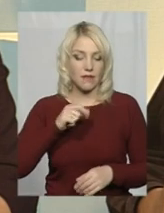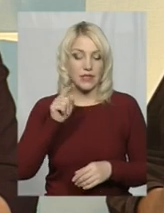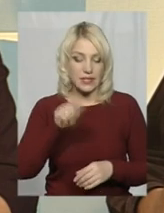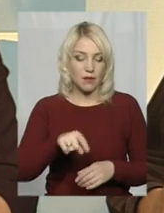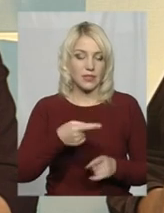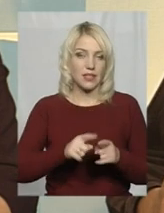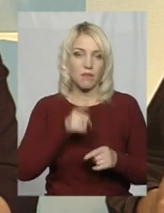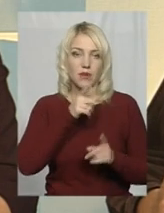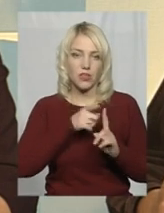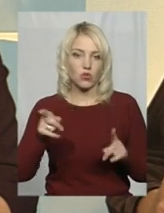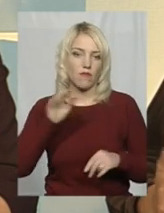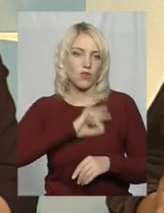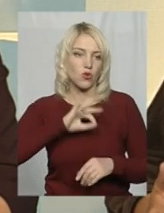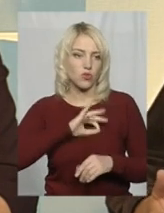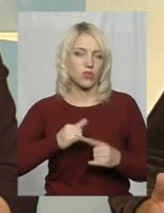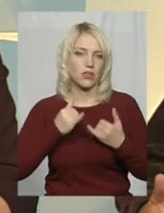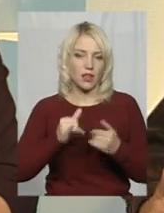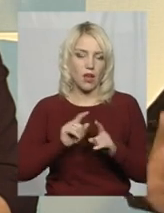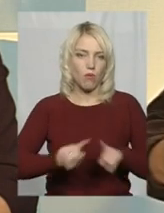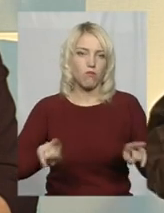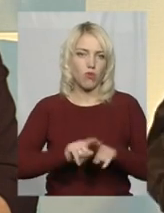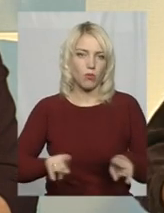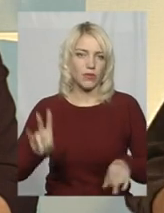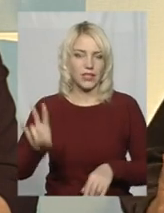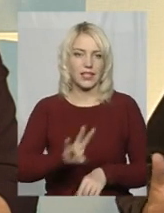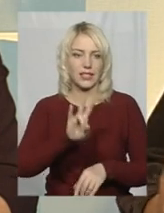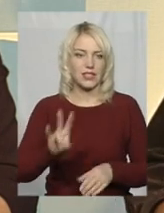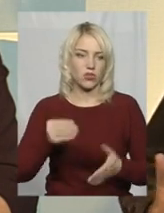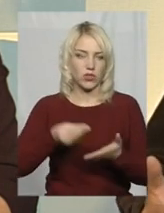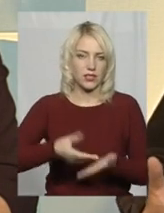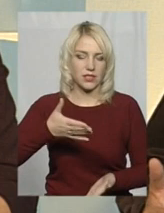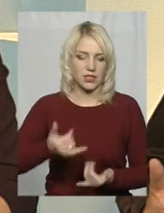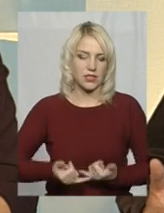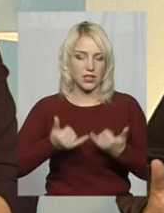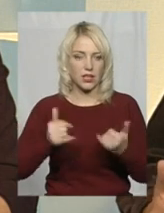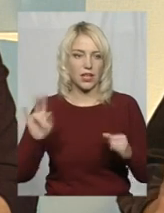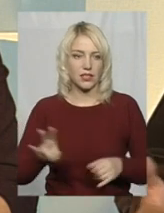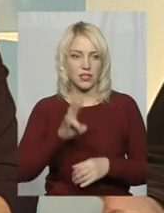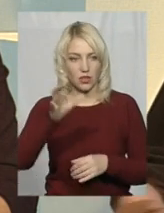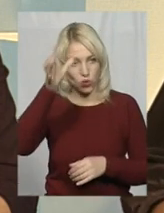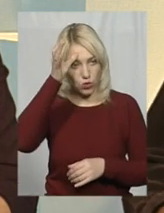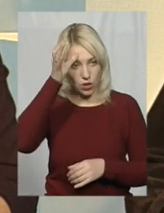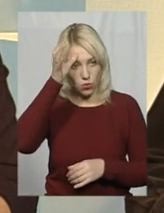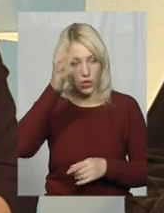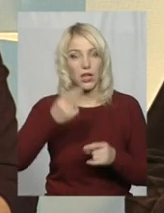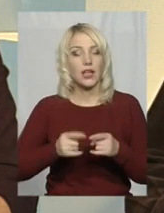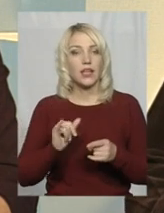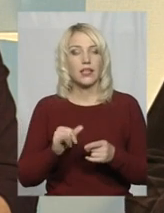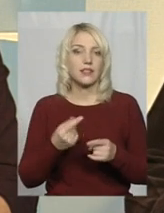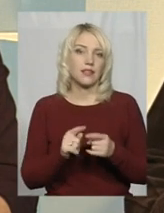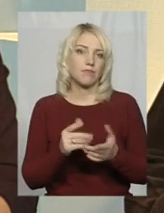використовують для проповіді християнських цінностей, для християнської науки. Все, певно, що